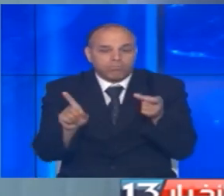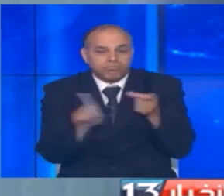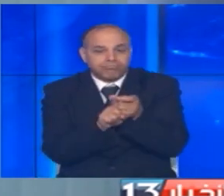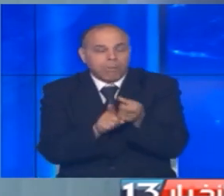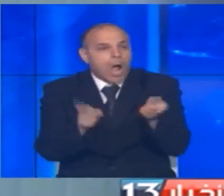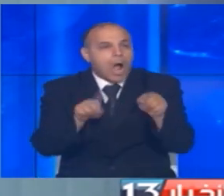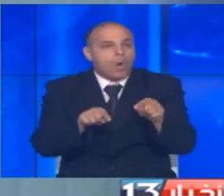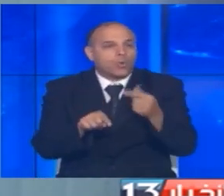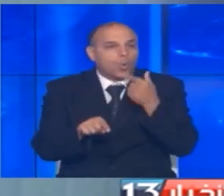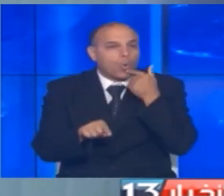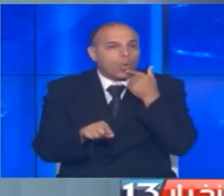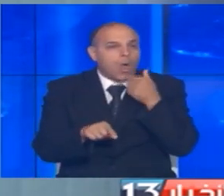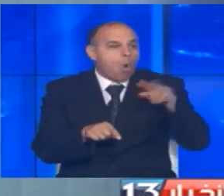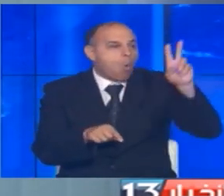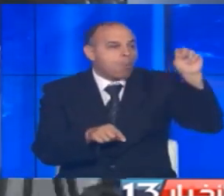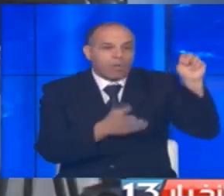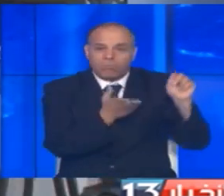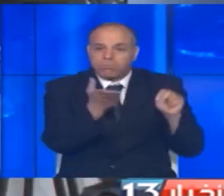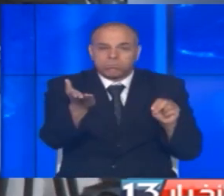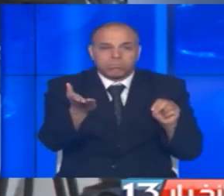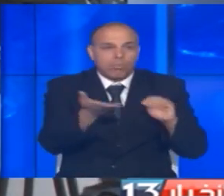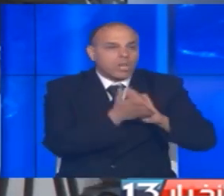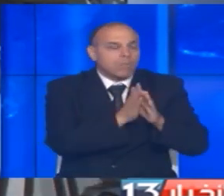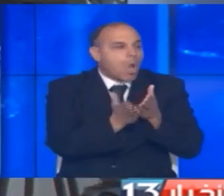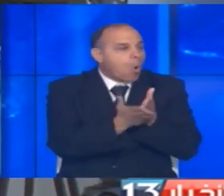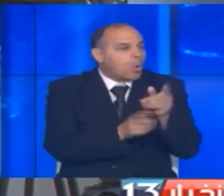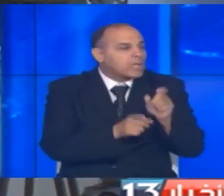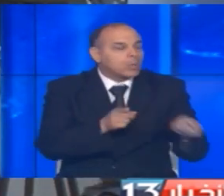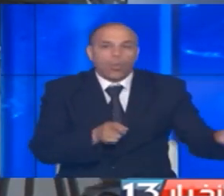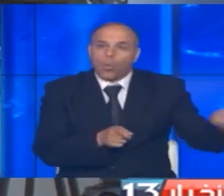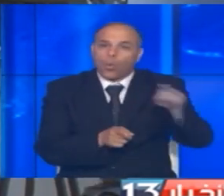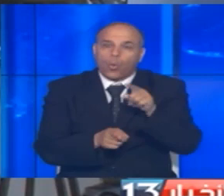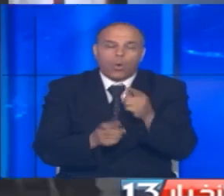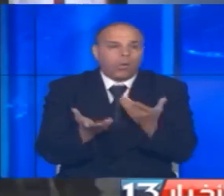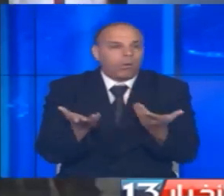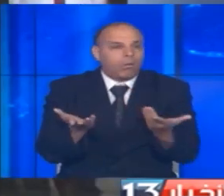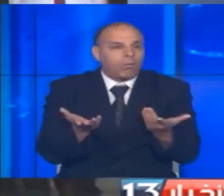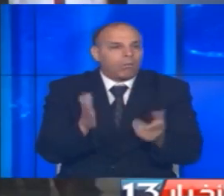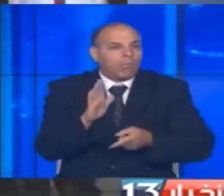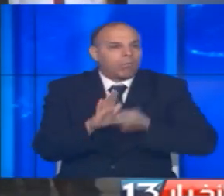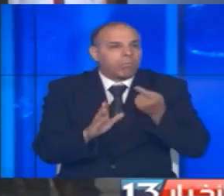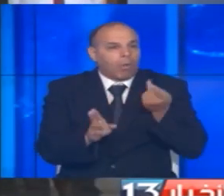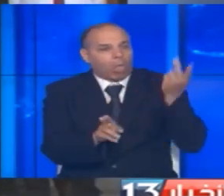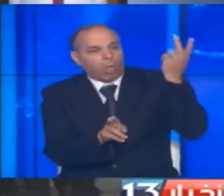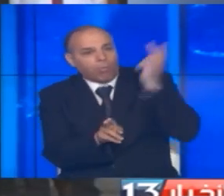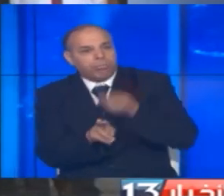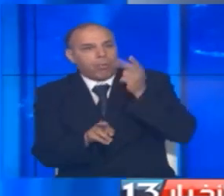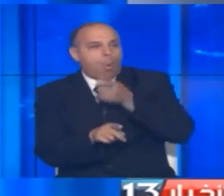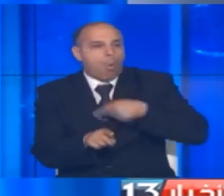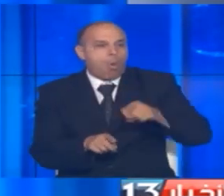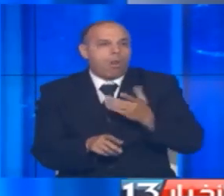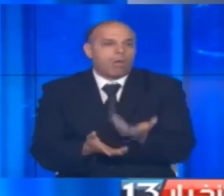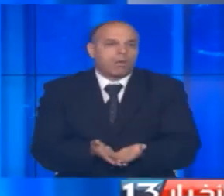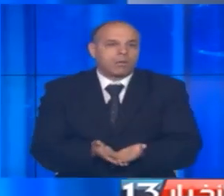اعتبرته الأمم المتحدة ومنظمات حقوقها الإنسان شكلا من أشكال العقاب الجماعي